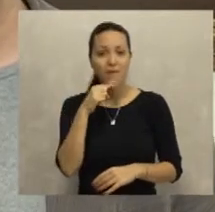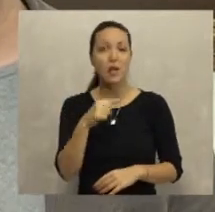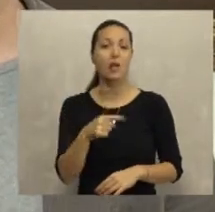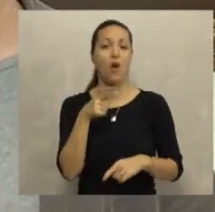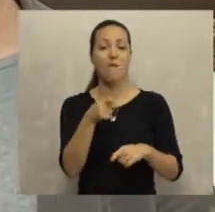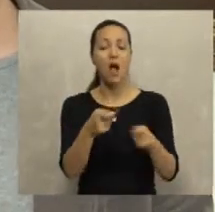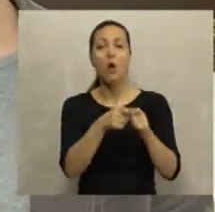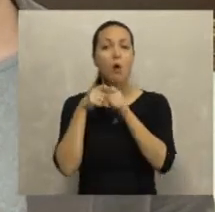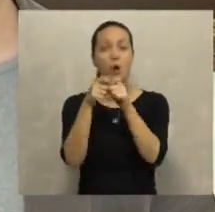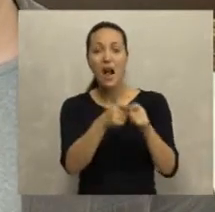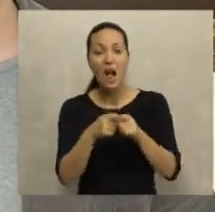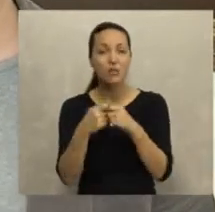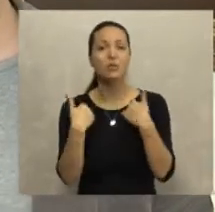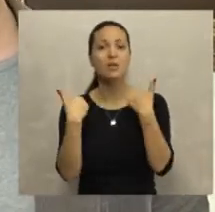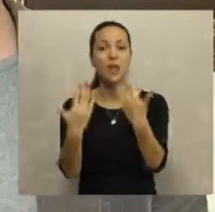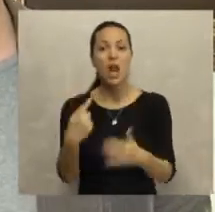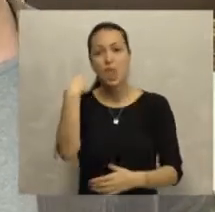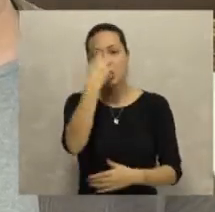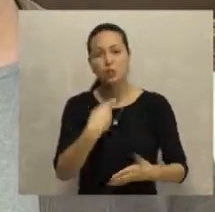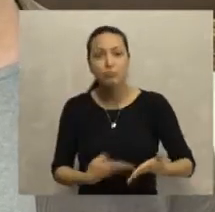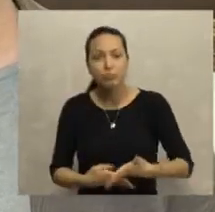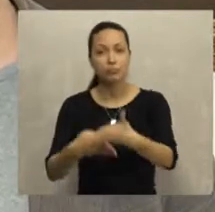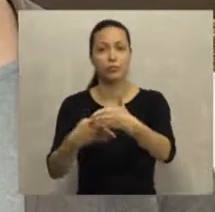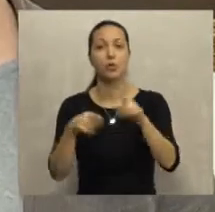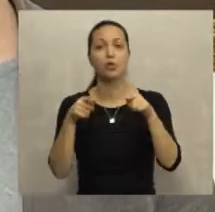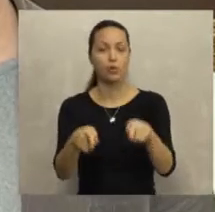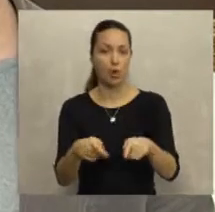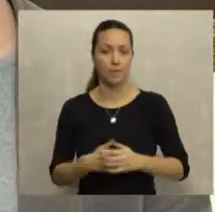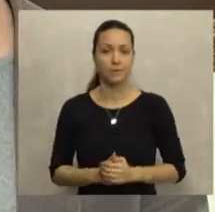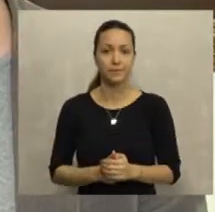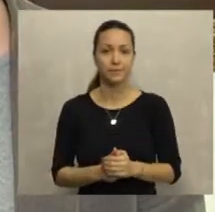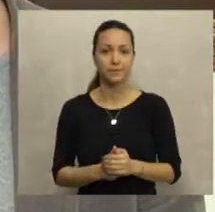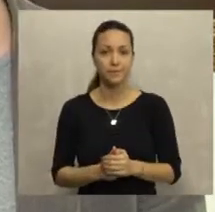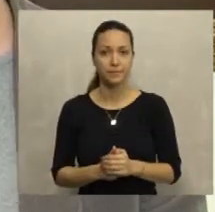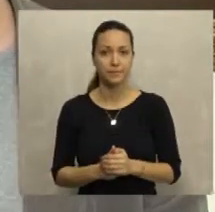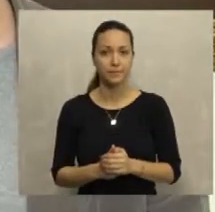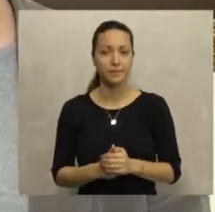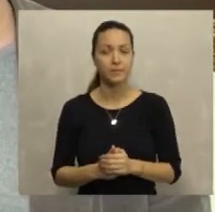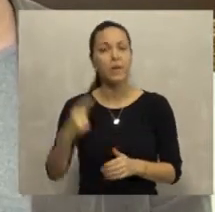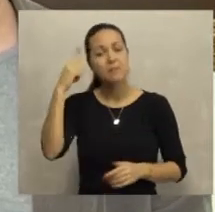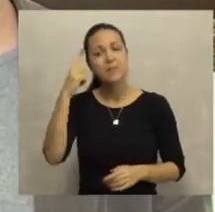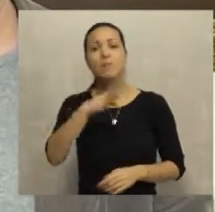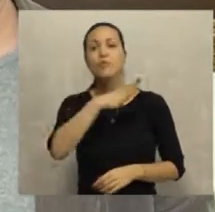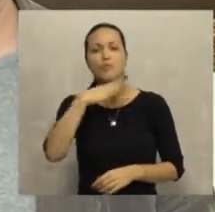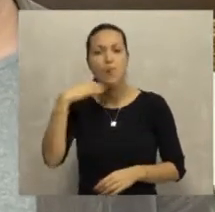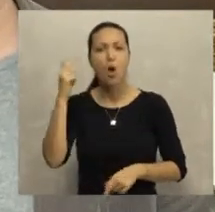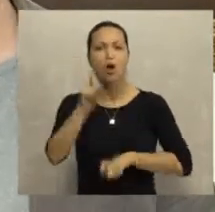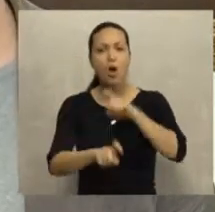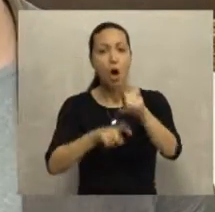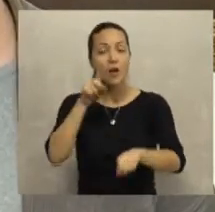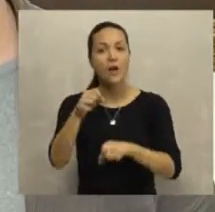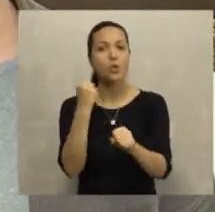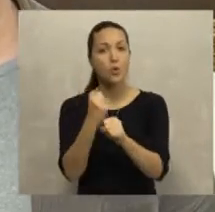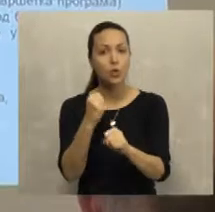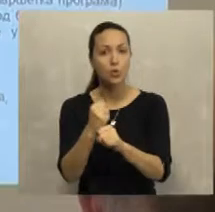samouprava na ovakav jedan način organizom i damo svoj lični doprinos cijeloj toj priči. Mislimo da imamo još